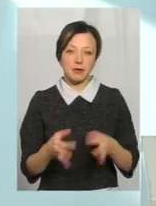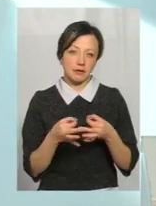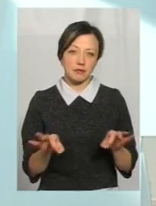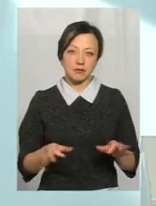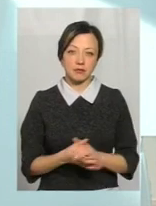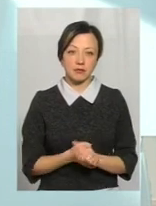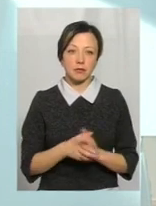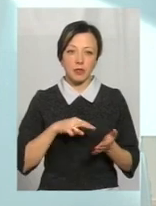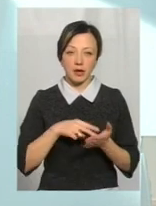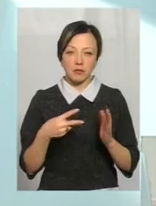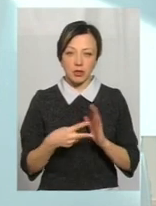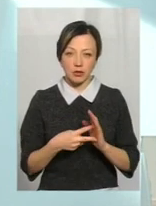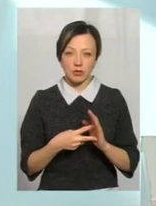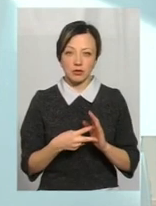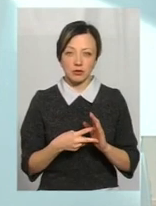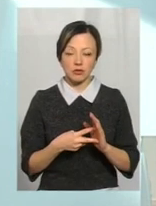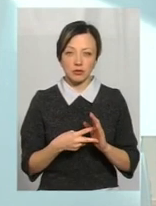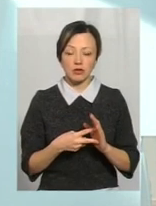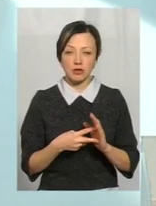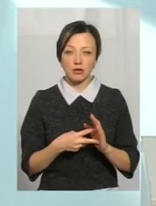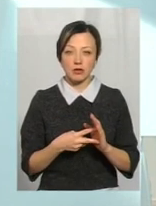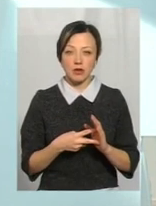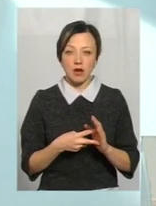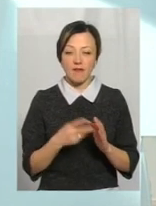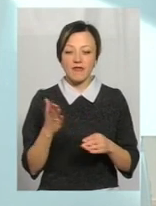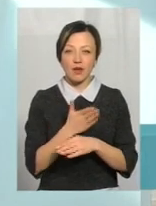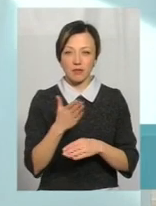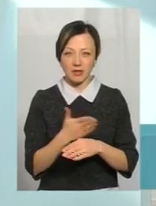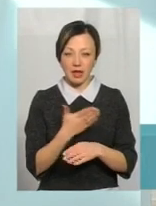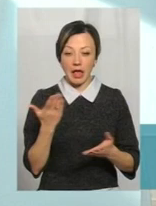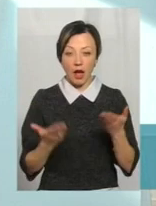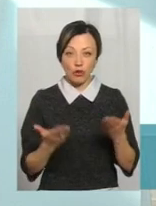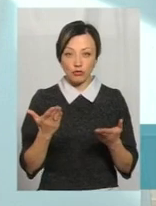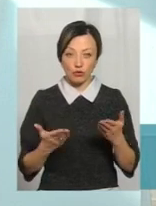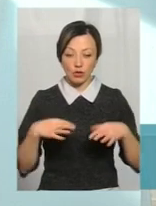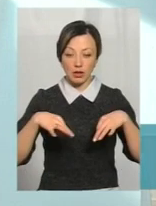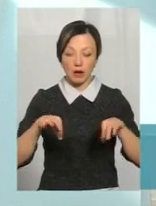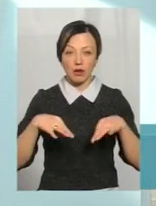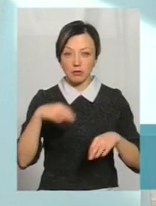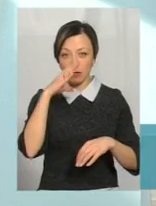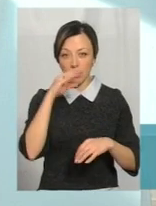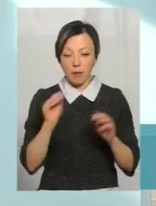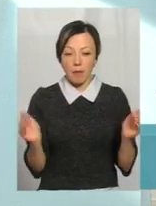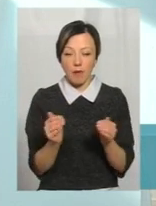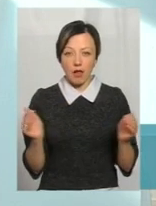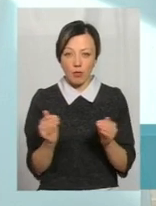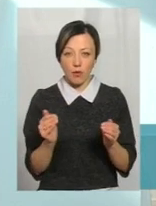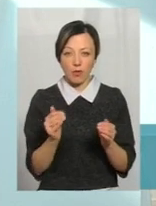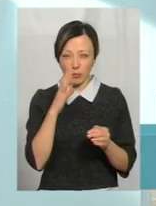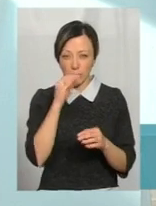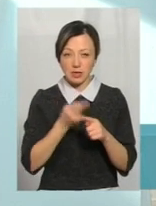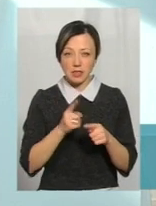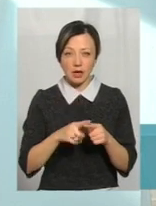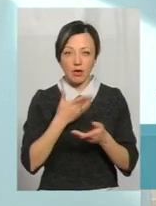місцях, передбачене заводом рябником. Якщо навіть взяти по транспортним засобам малої місця, це при